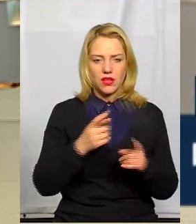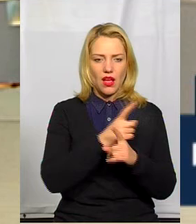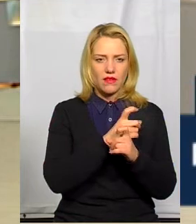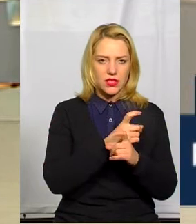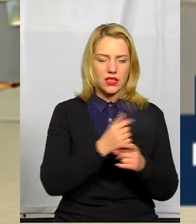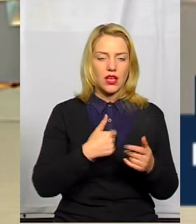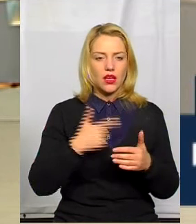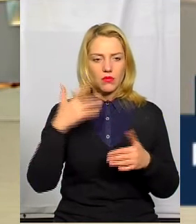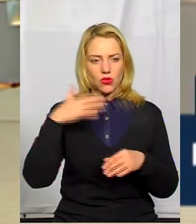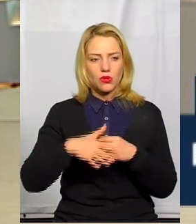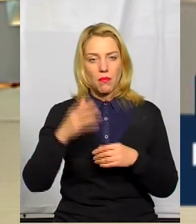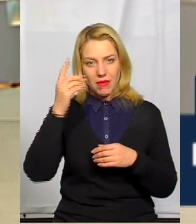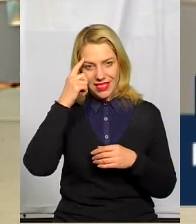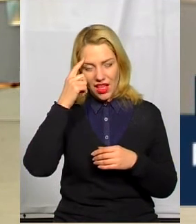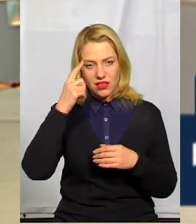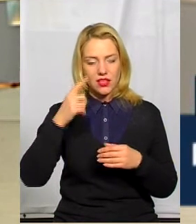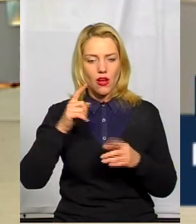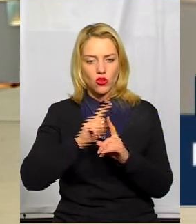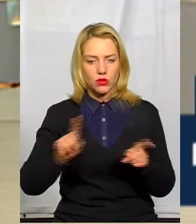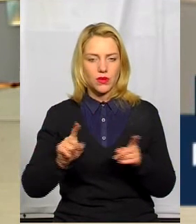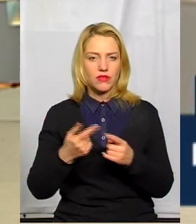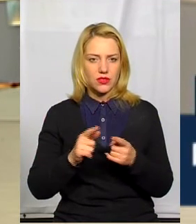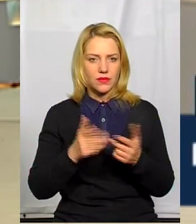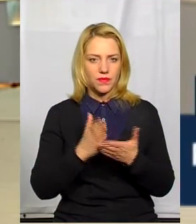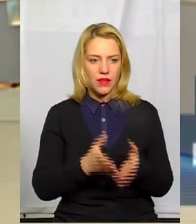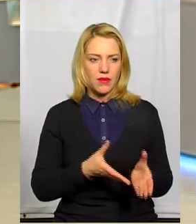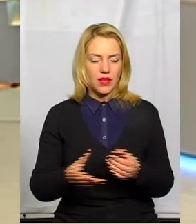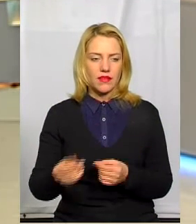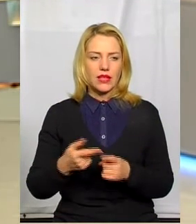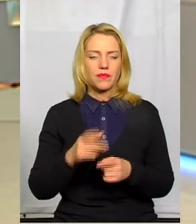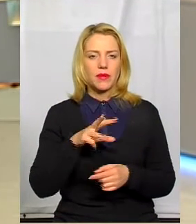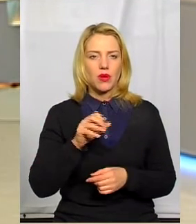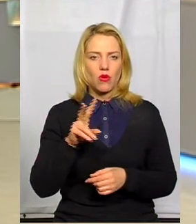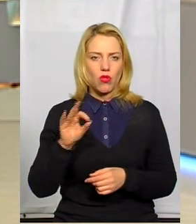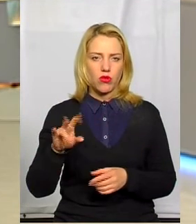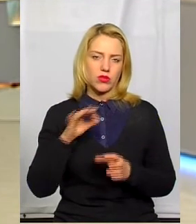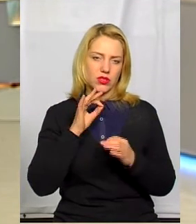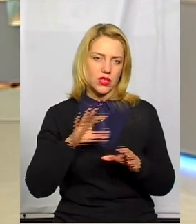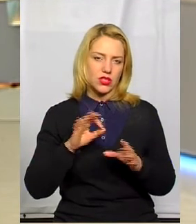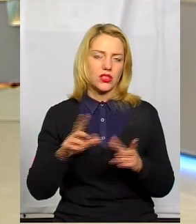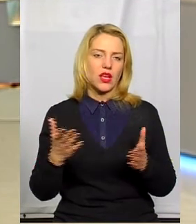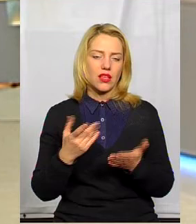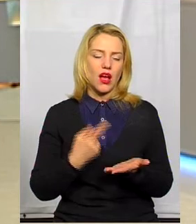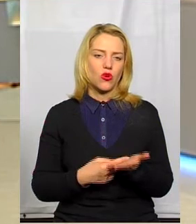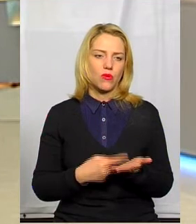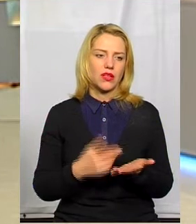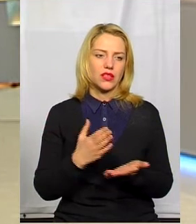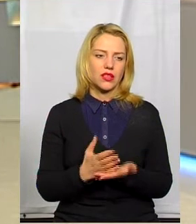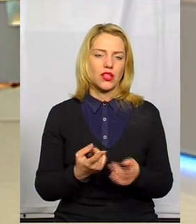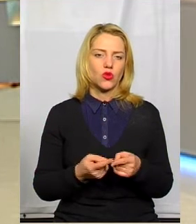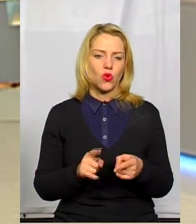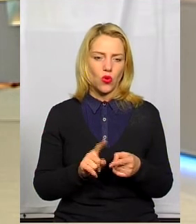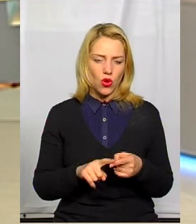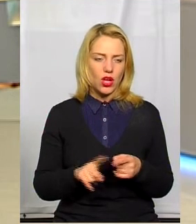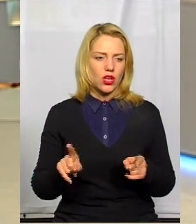ментальні особливості це наклало навіть на нащадків. Пане Микола, скажіть, а які аргументи є того,